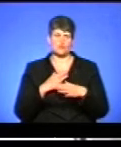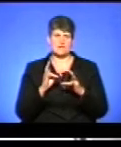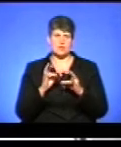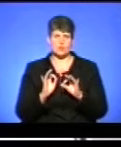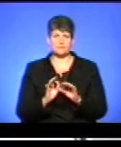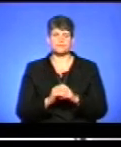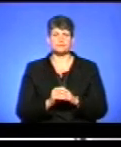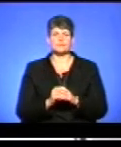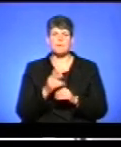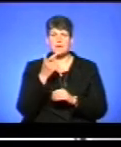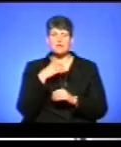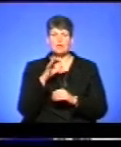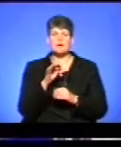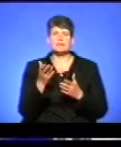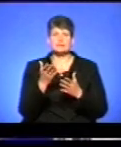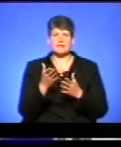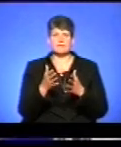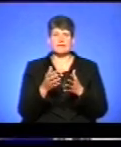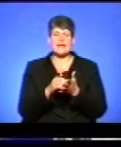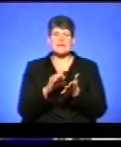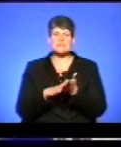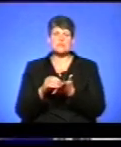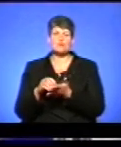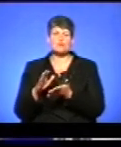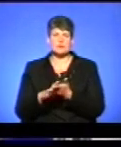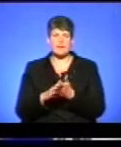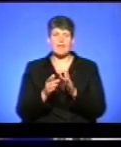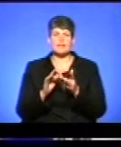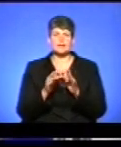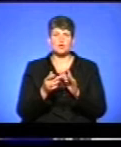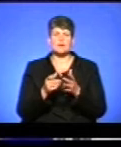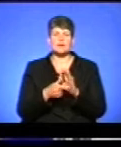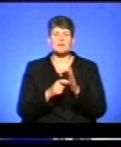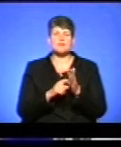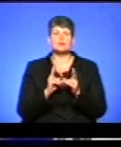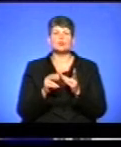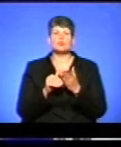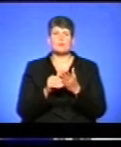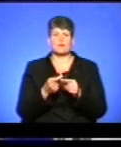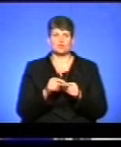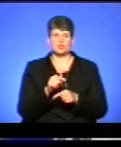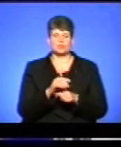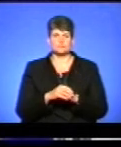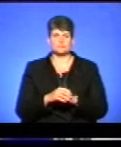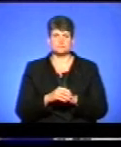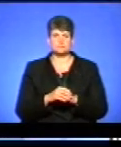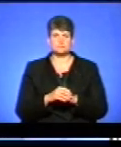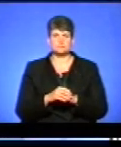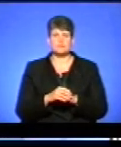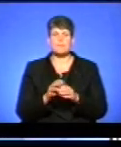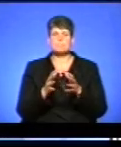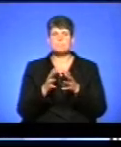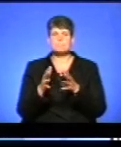Пані Ольга, де безпосередньо абітриенти реєструють електронні кабінети, хто їм допомагає у цьому? Переважна